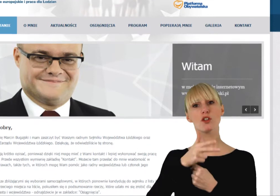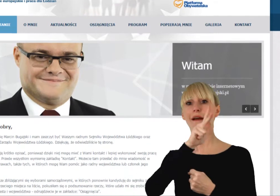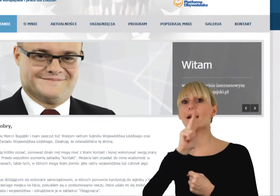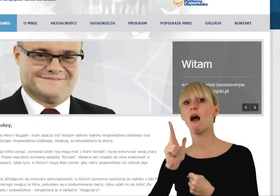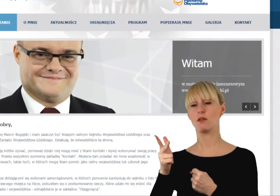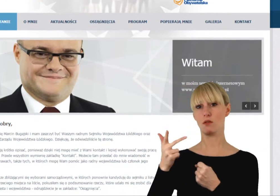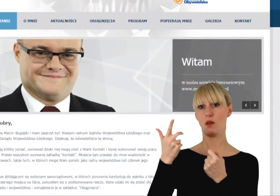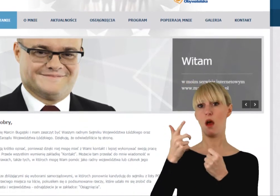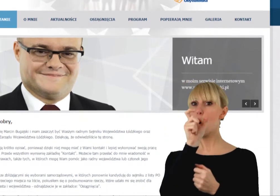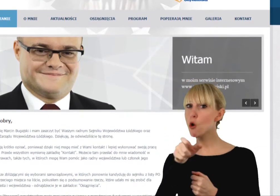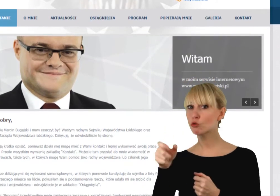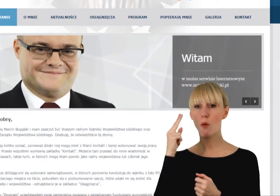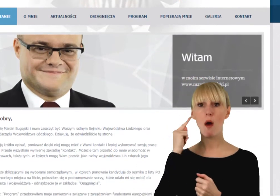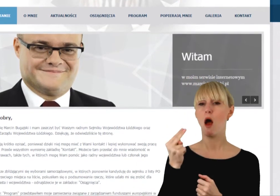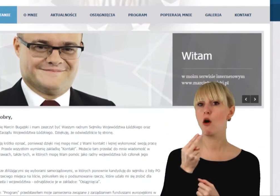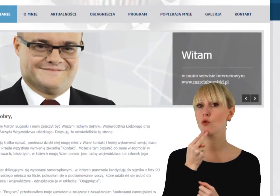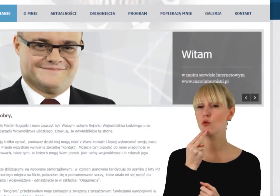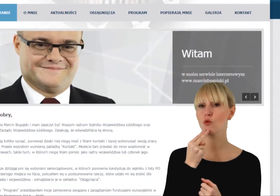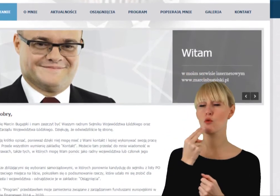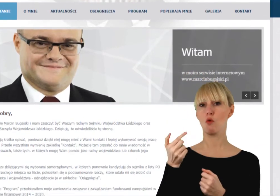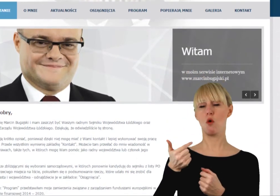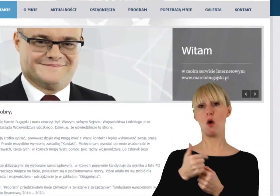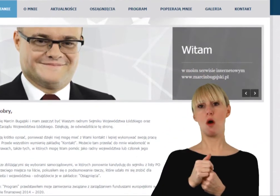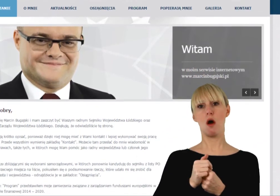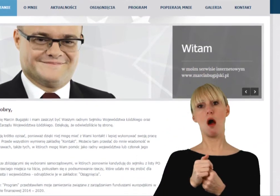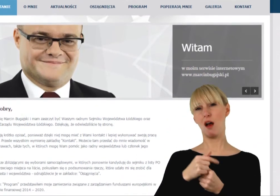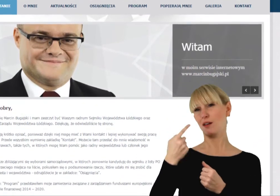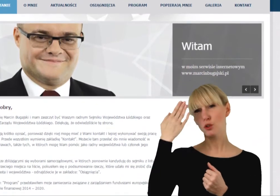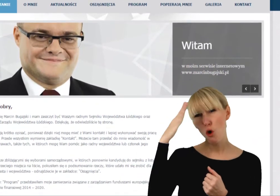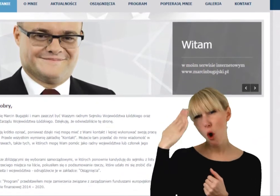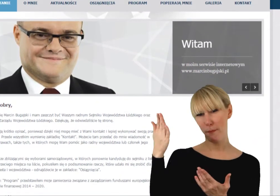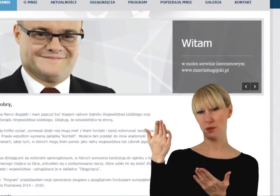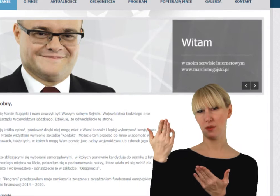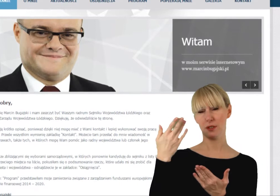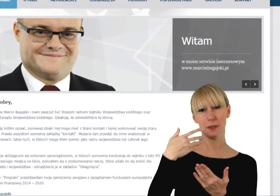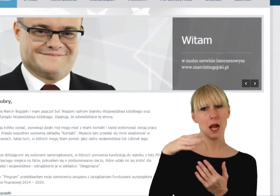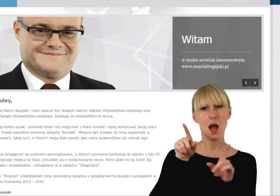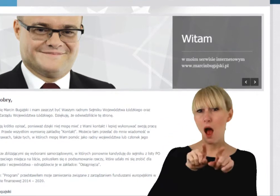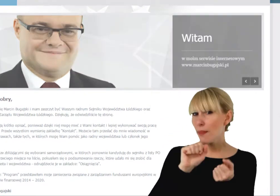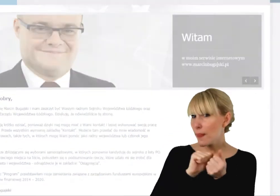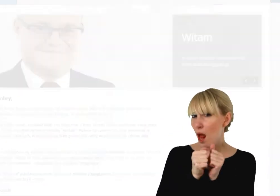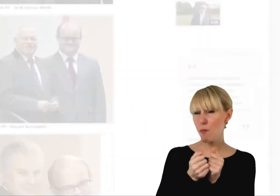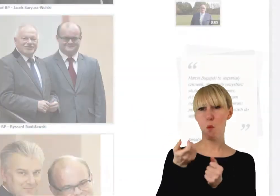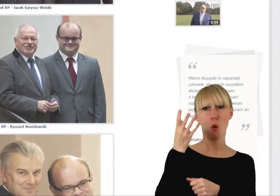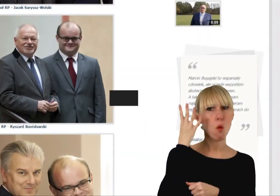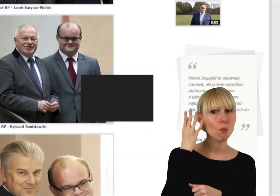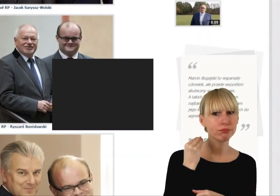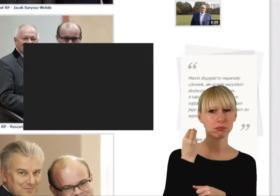że każda osoba głucha, dla której język polski jest językiem obcym albo po prostu nie słyszy